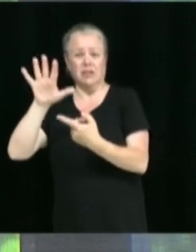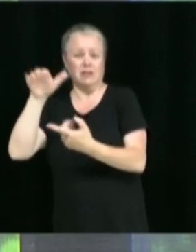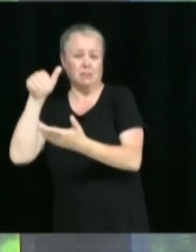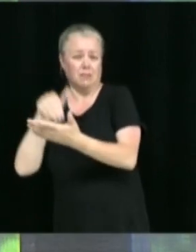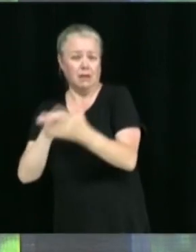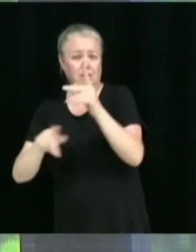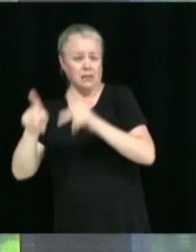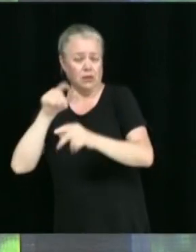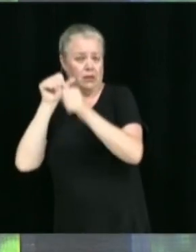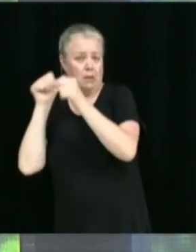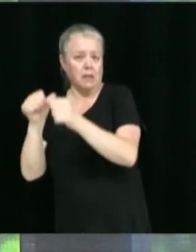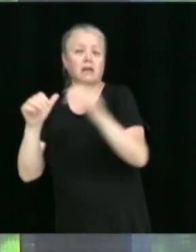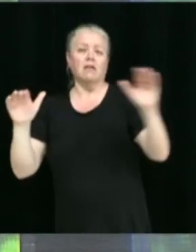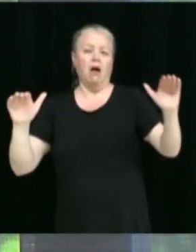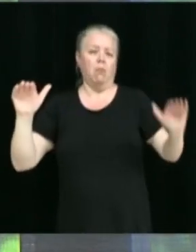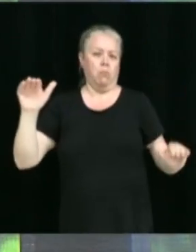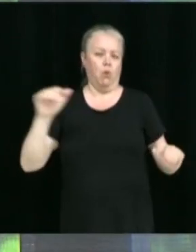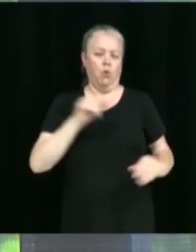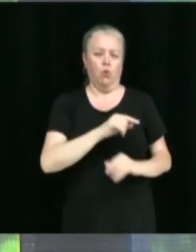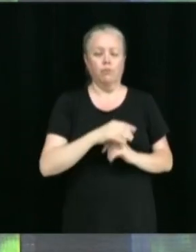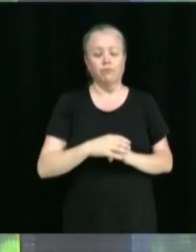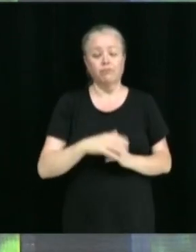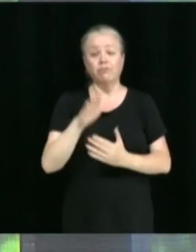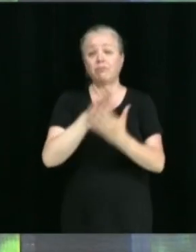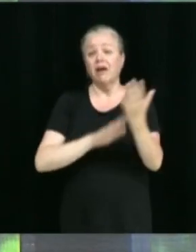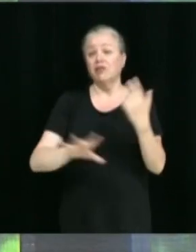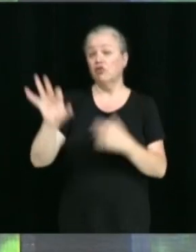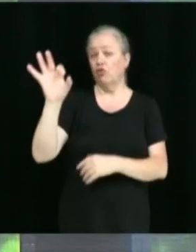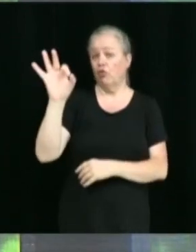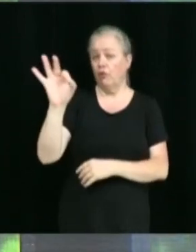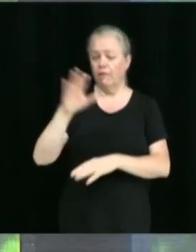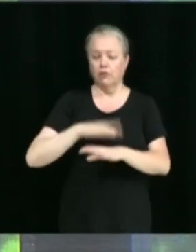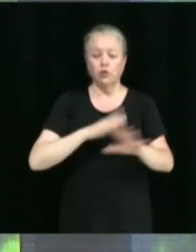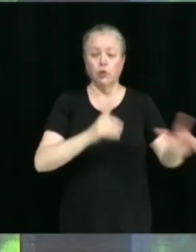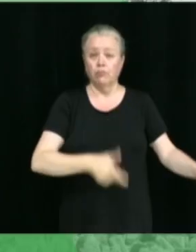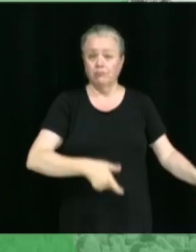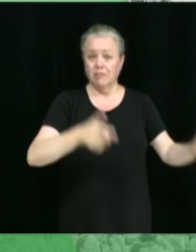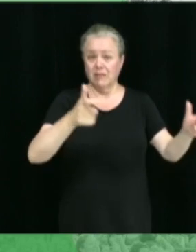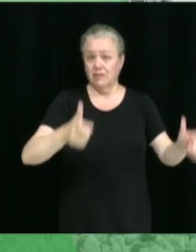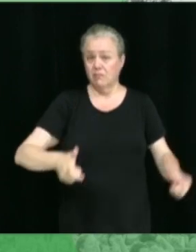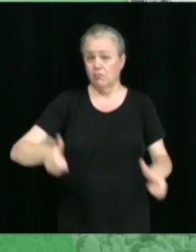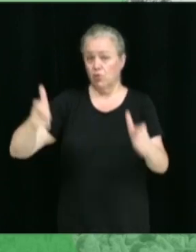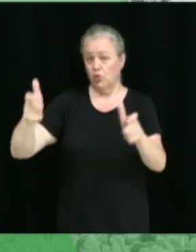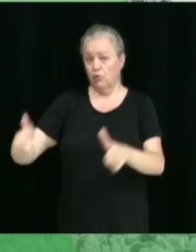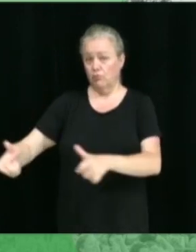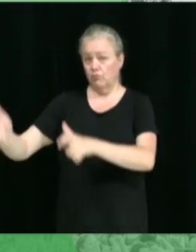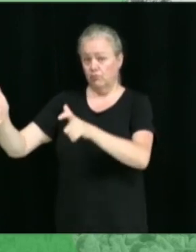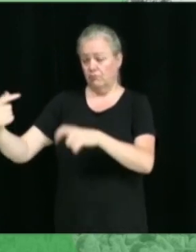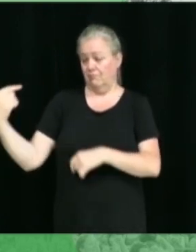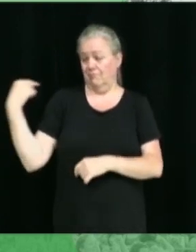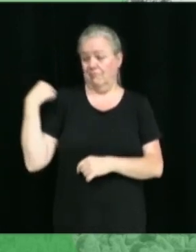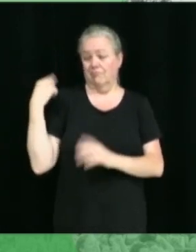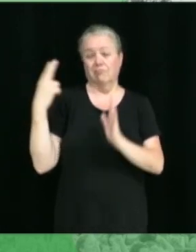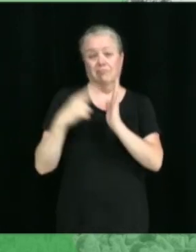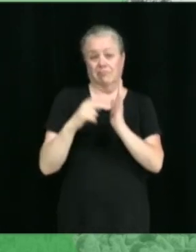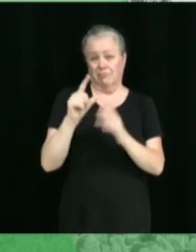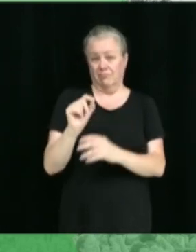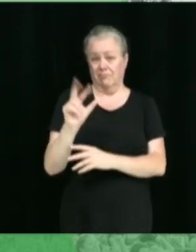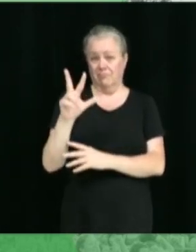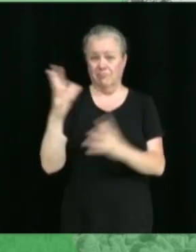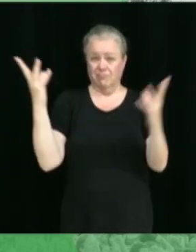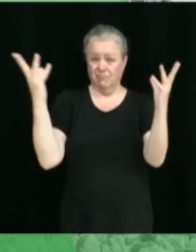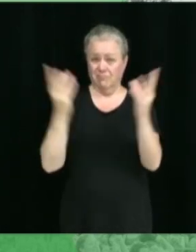Si on va à la page 9, au niveau des immobilisations, c'est les projets qui ont été effectués en 2023, totalisant